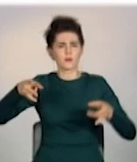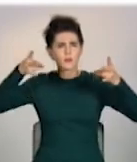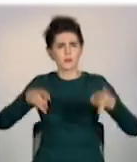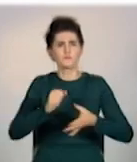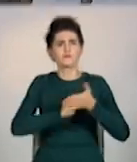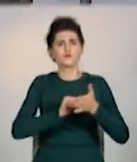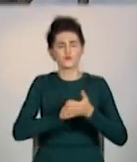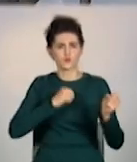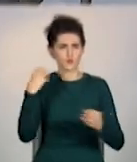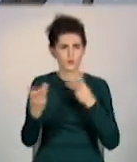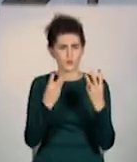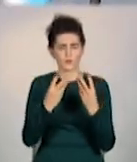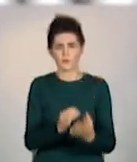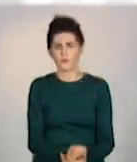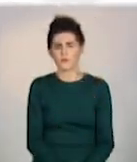загорілося.